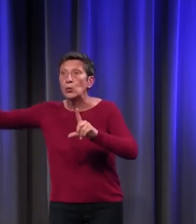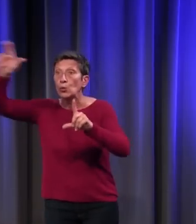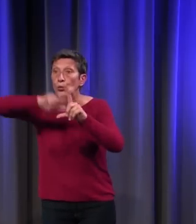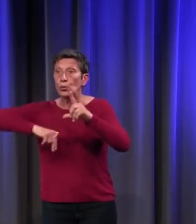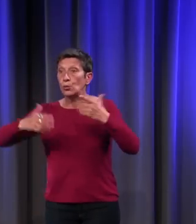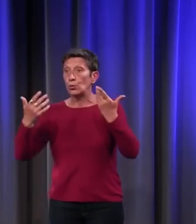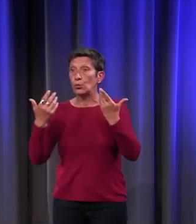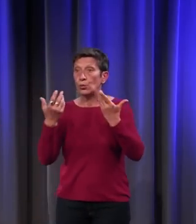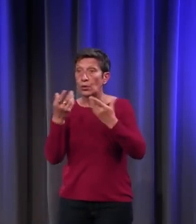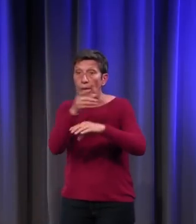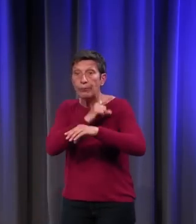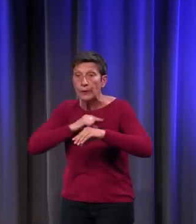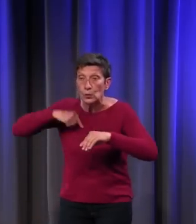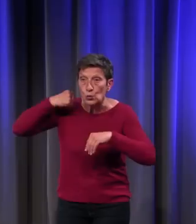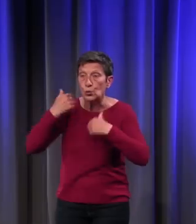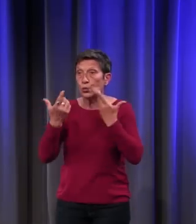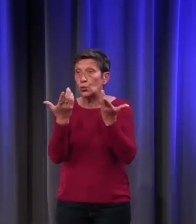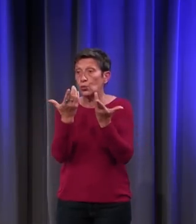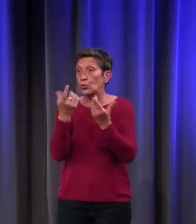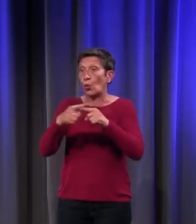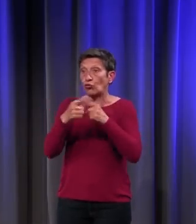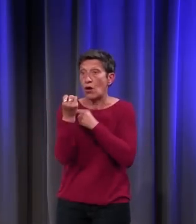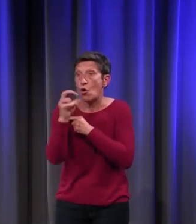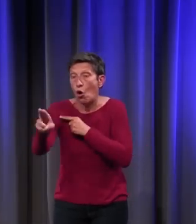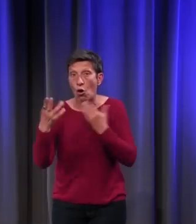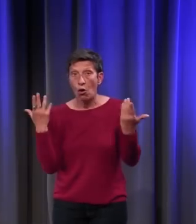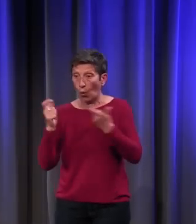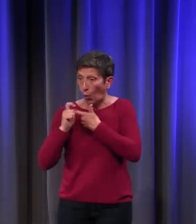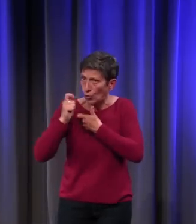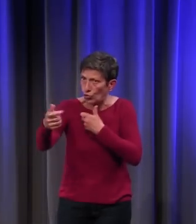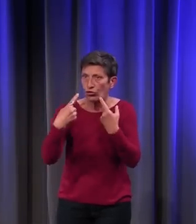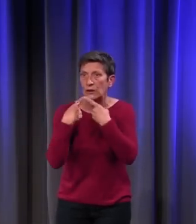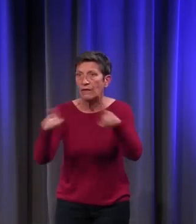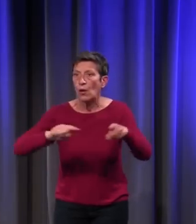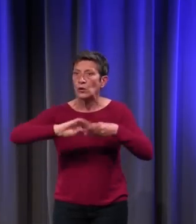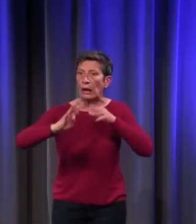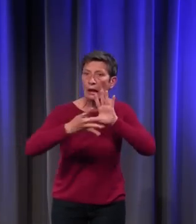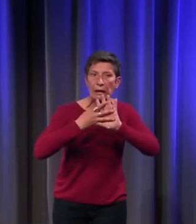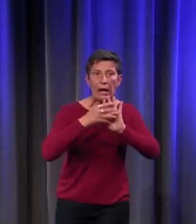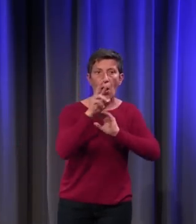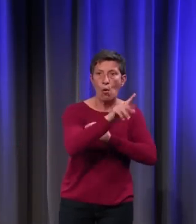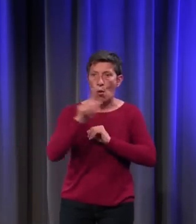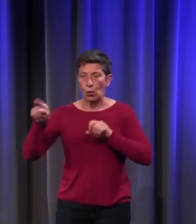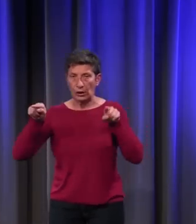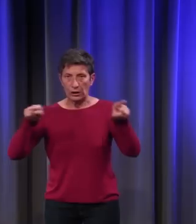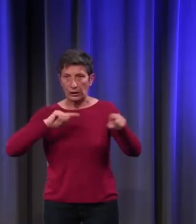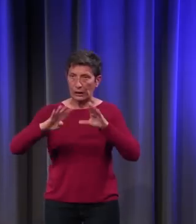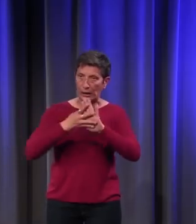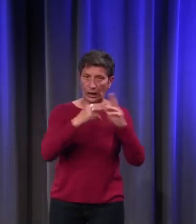chronologies ne sont pas les mêmes, les critères qui définissent le roman ou le gothique ne sont pas les mêmes.